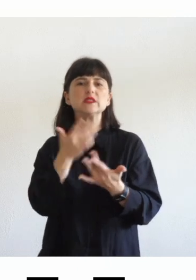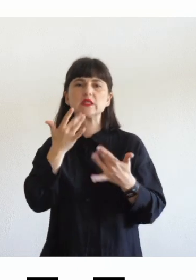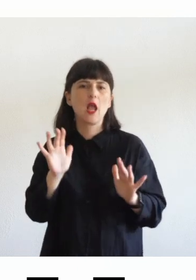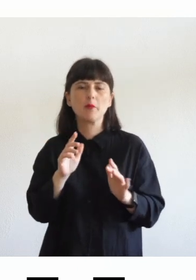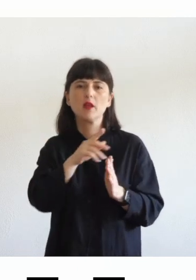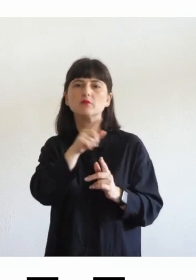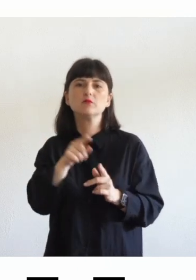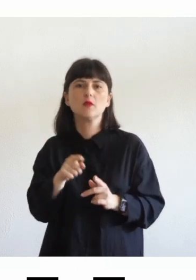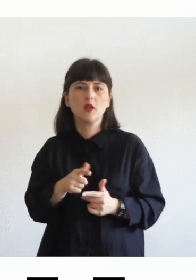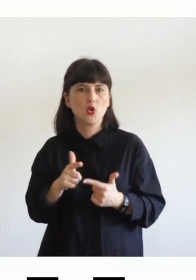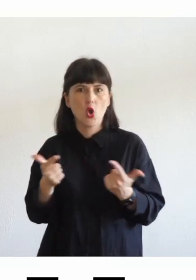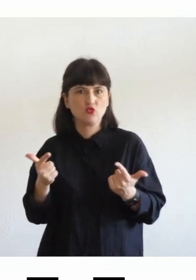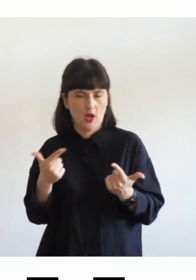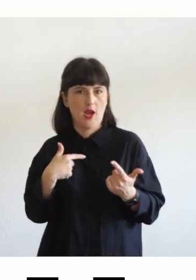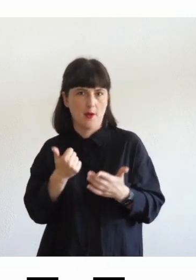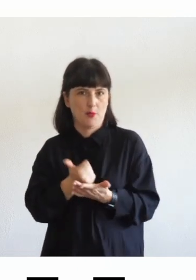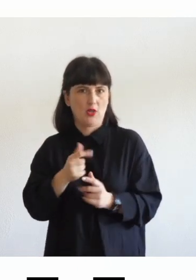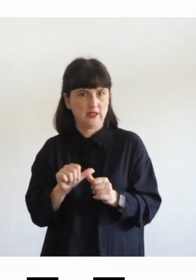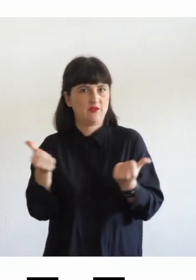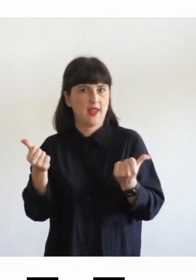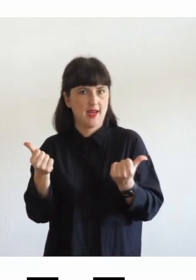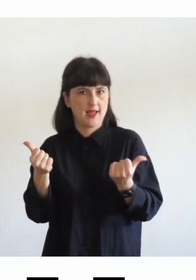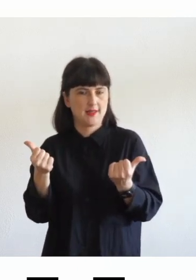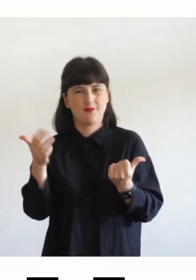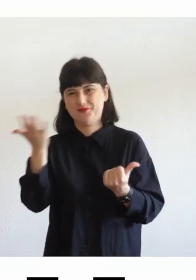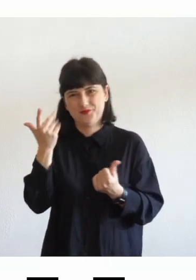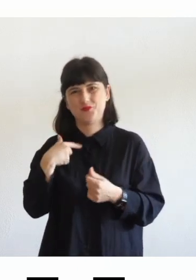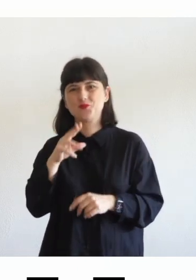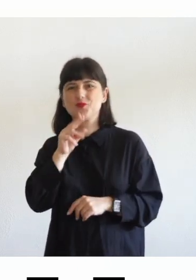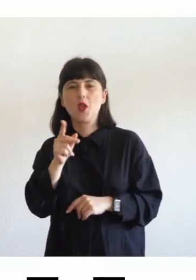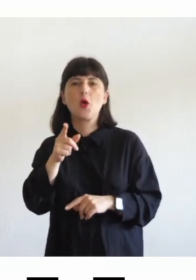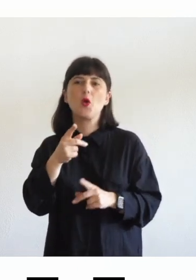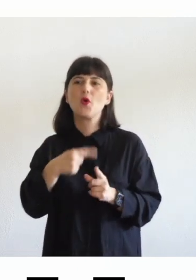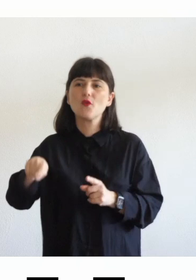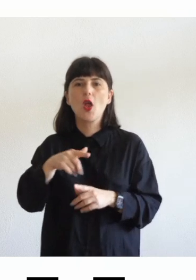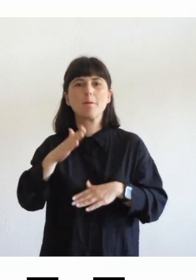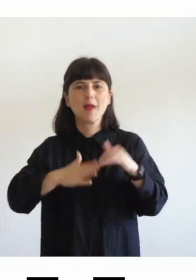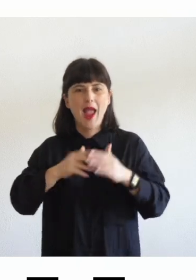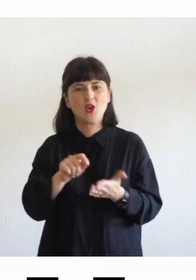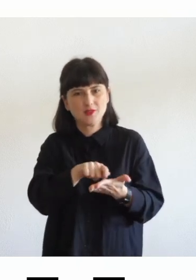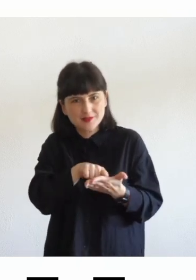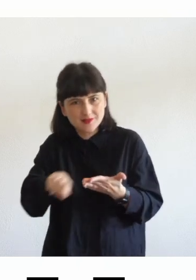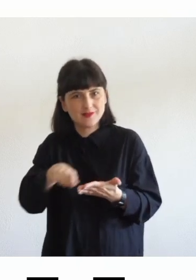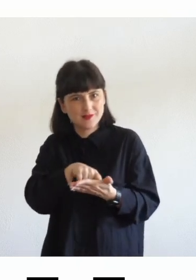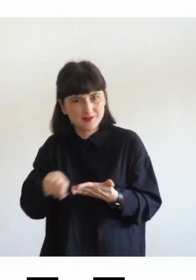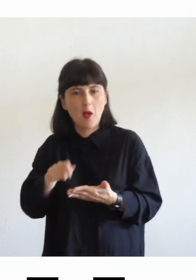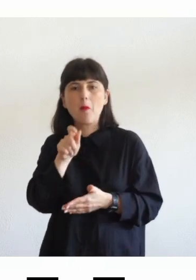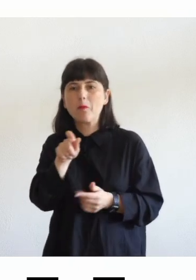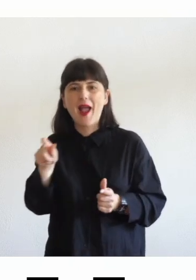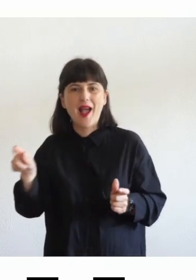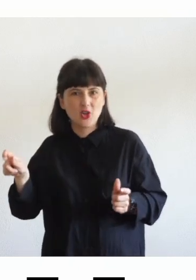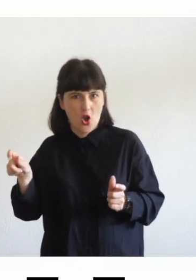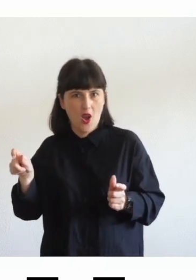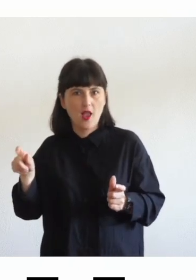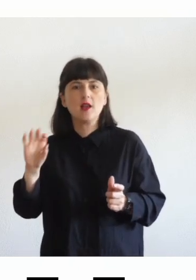evidenziati quando si dice no proviamo con l'evidenziatore a sottolineare le parole chiave quando evidenziamo tutto non abbiamo sottolineato